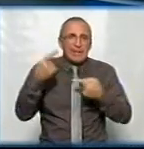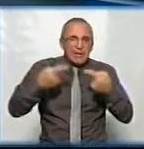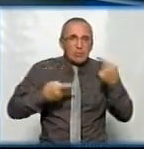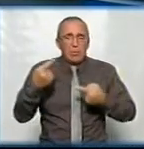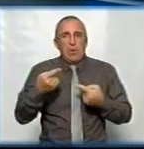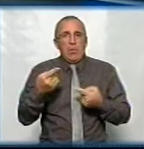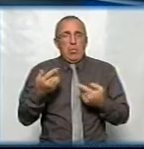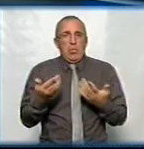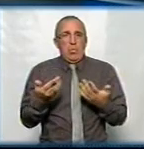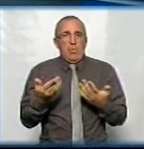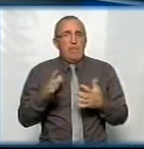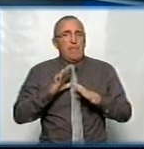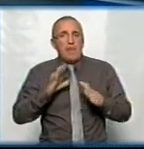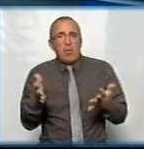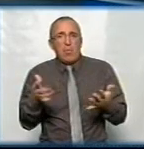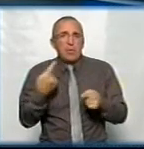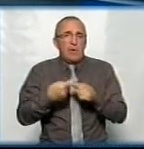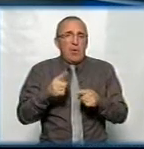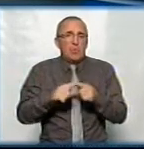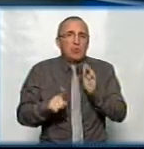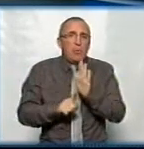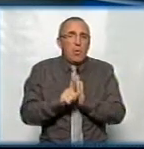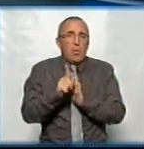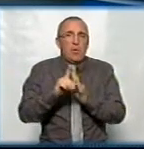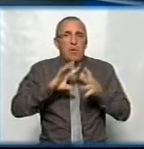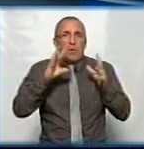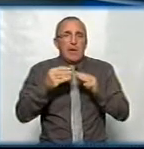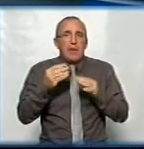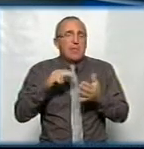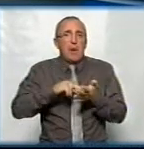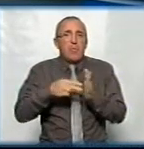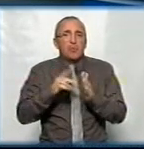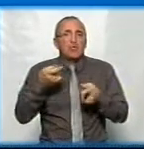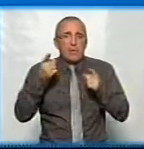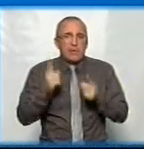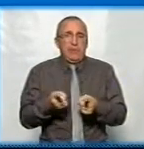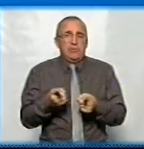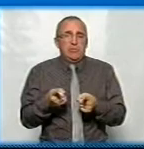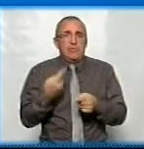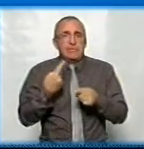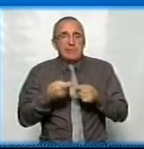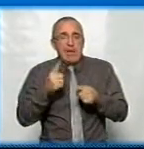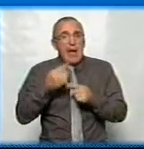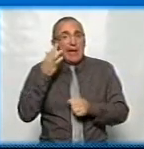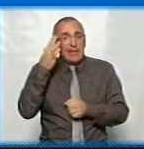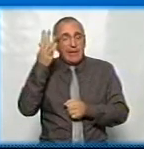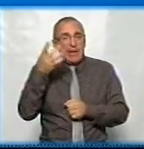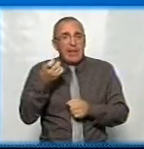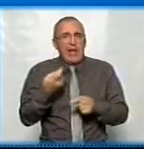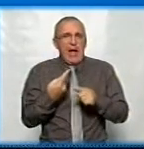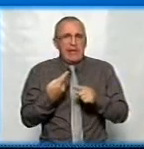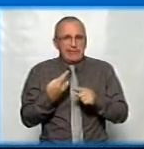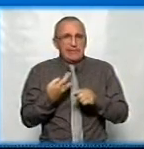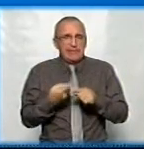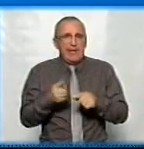навіть не було такого спочатку, взагалі не планувалося, що дійсно ця ідея настільки